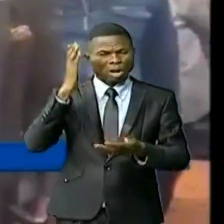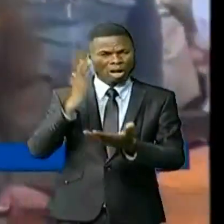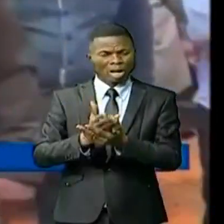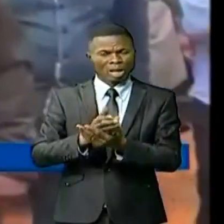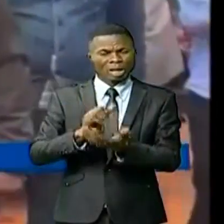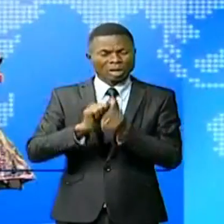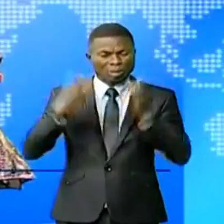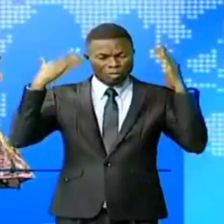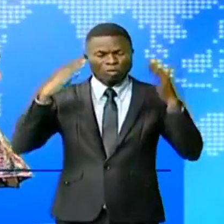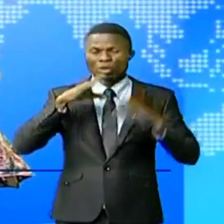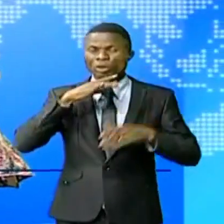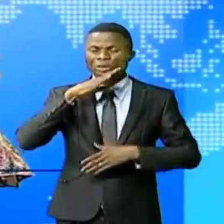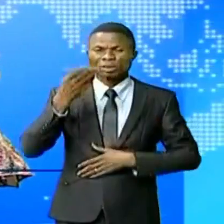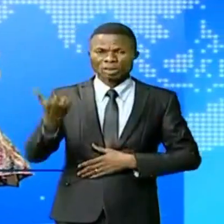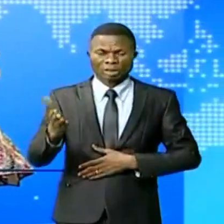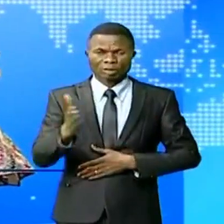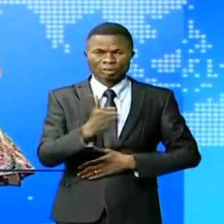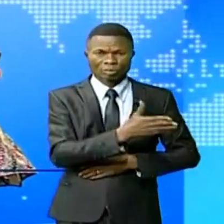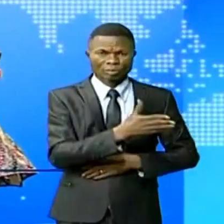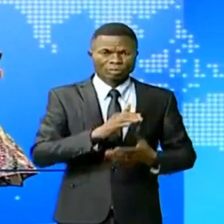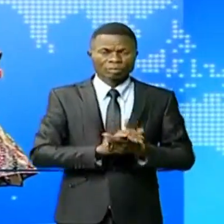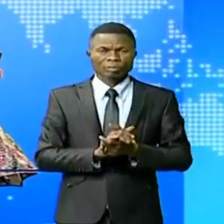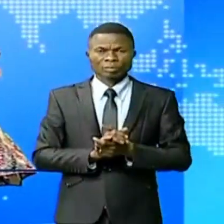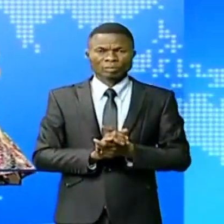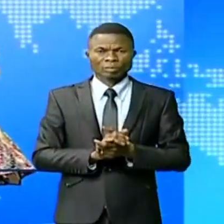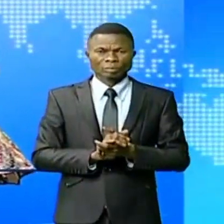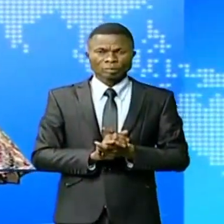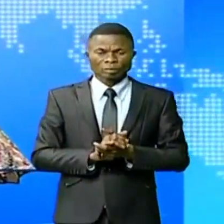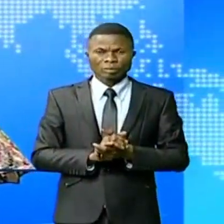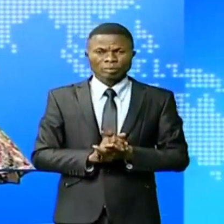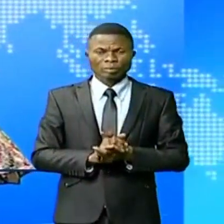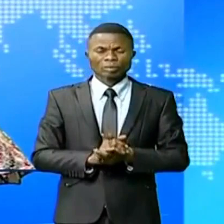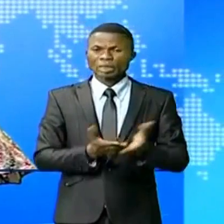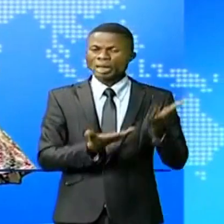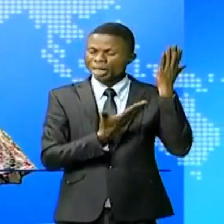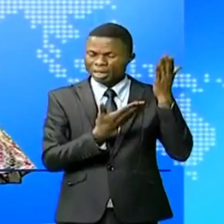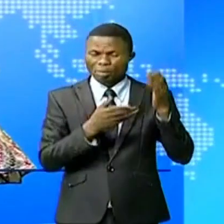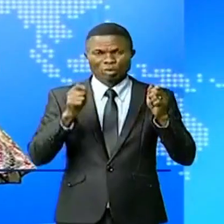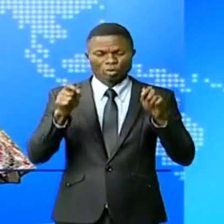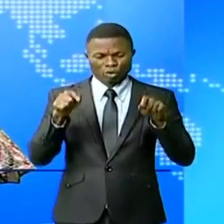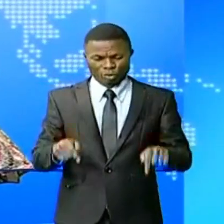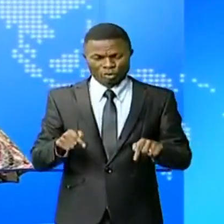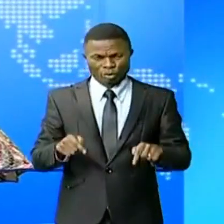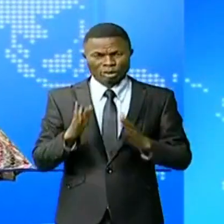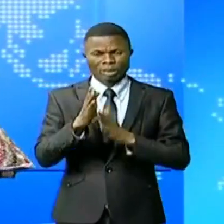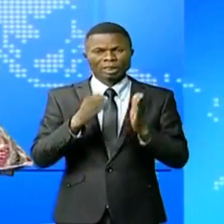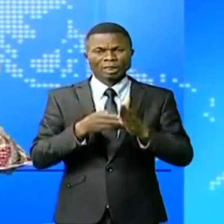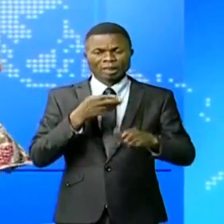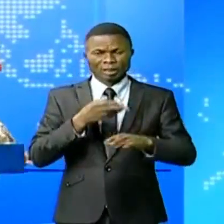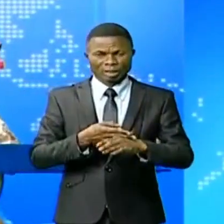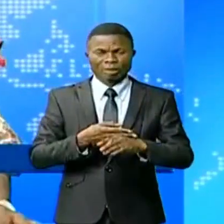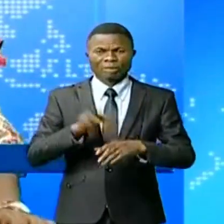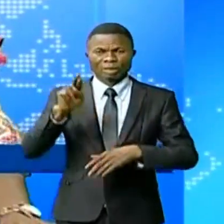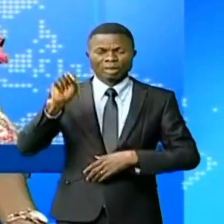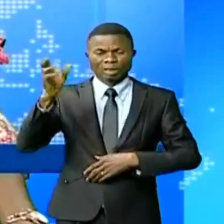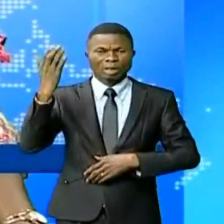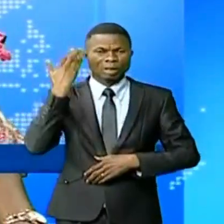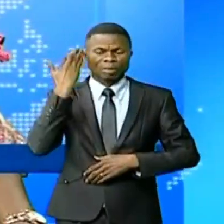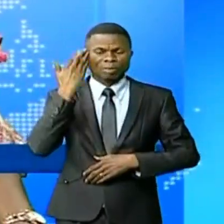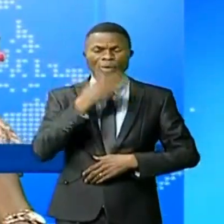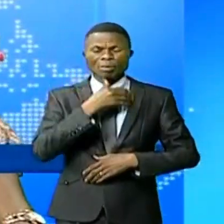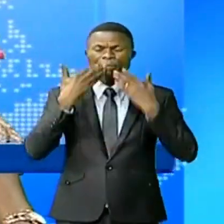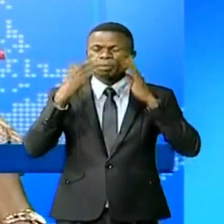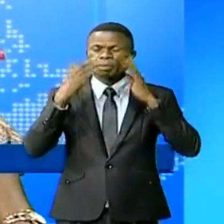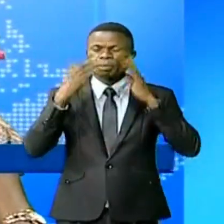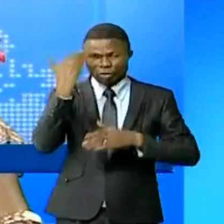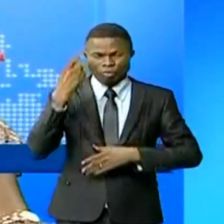malentendu l'élection. Et ça sera donc l'essentiel de l'actualité de ces 19h sur nos antennes. Mesdames et messieurs, merci